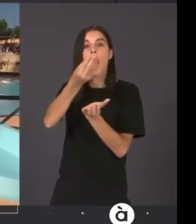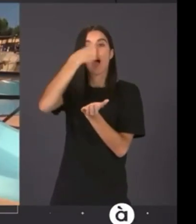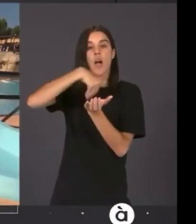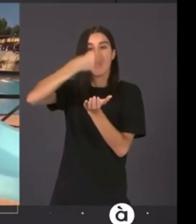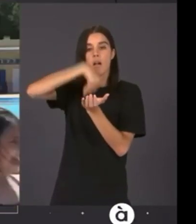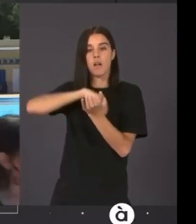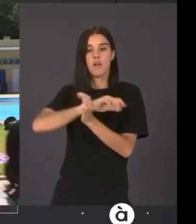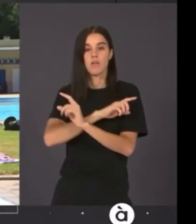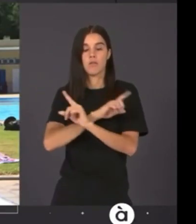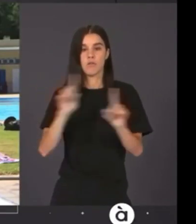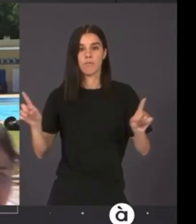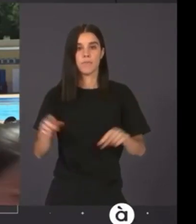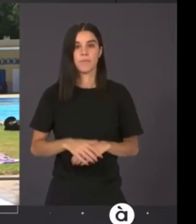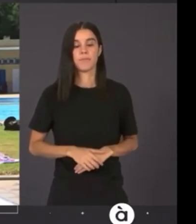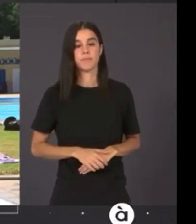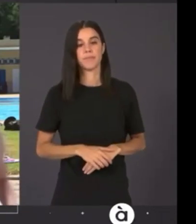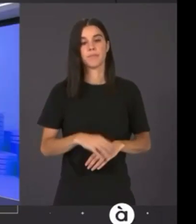per aprendre el bany.